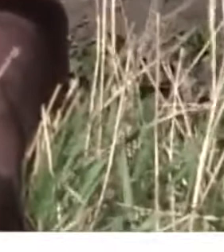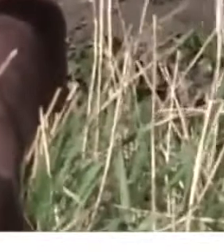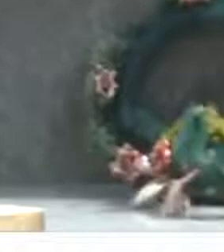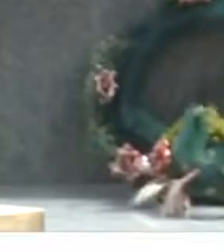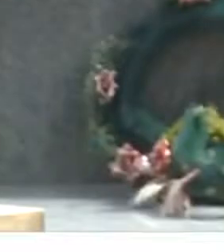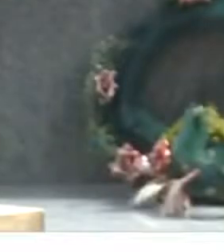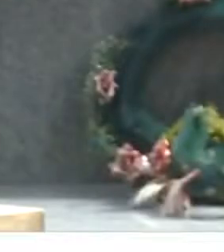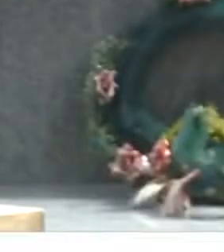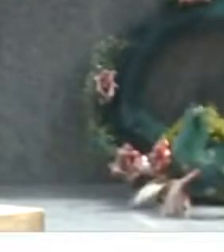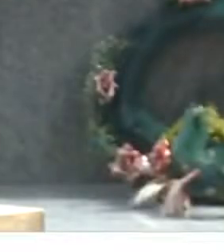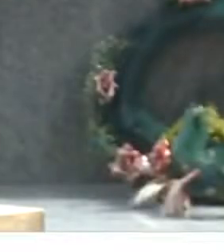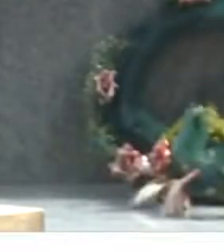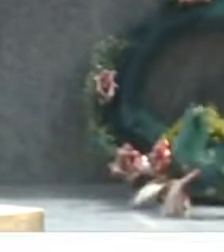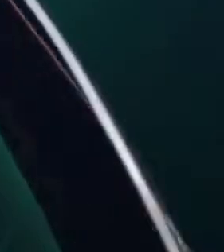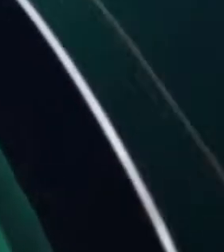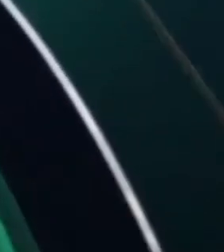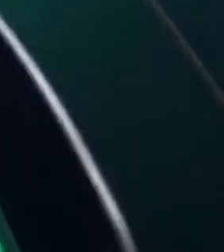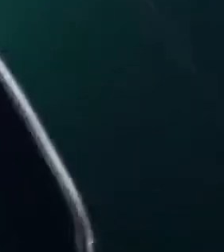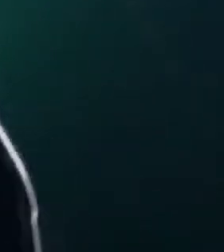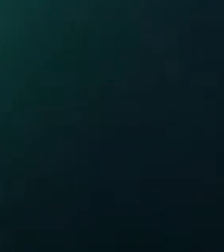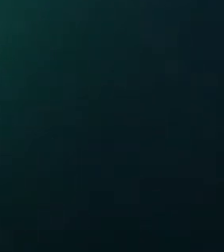мүнттенгенмен бейбіныр Анырханғыз айтам.